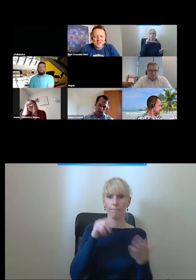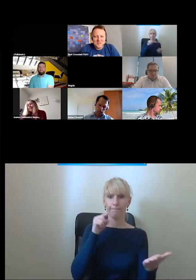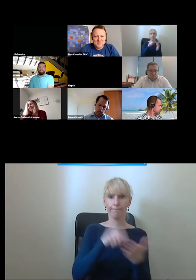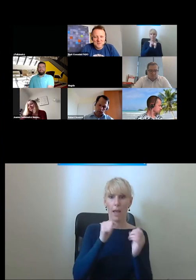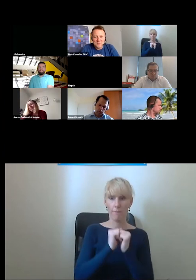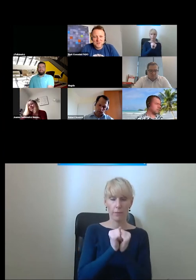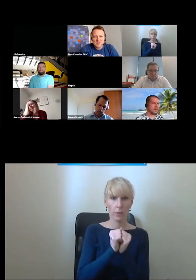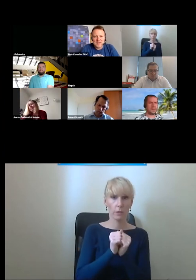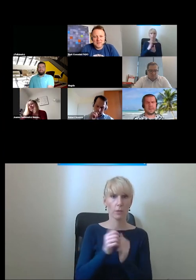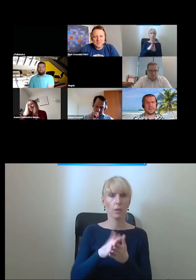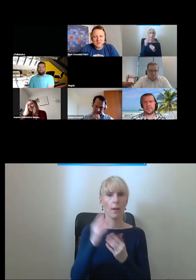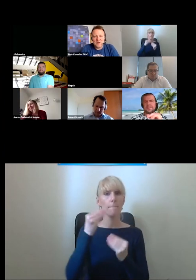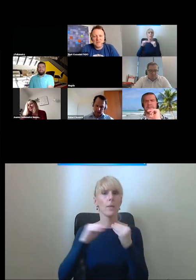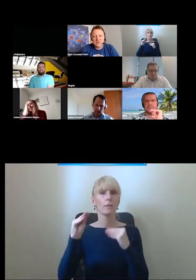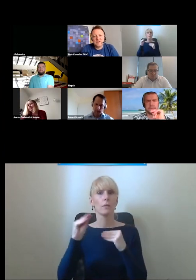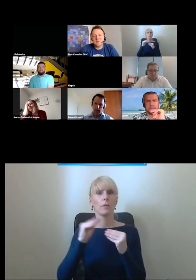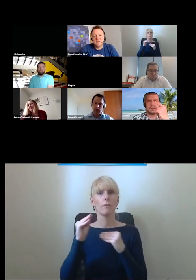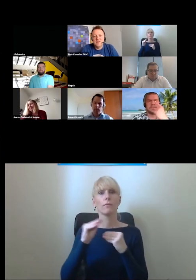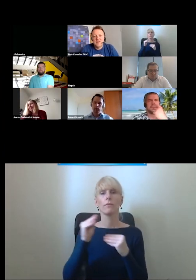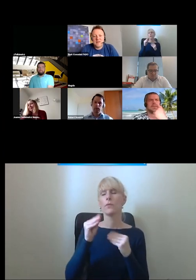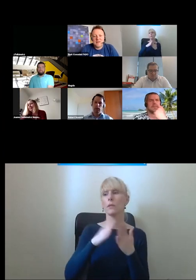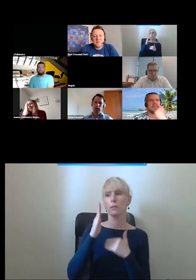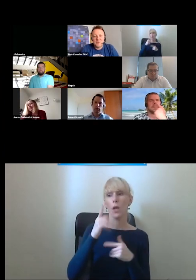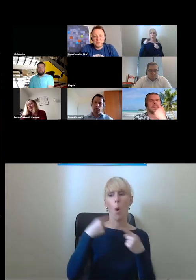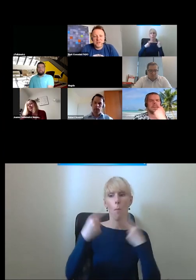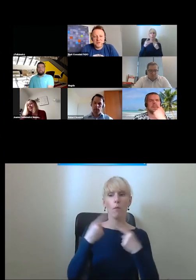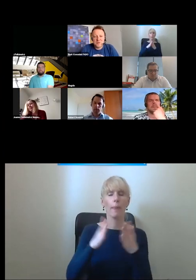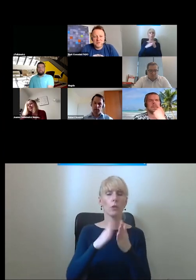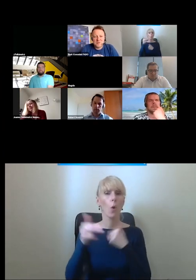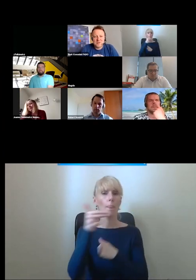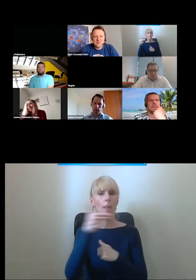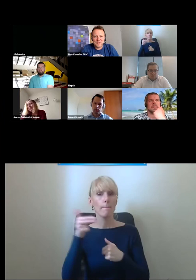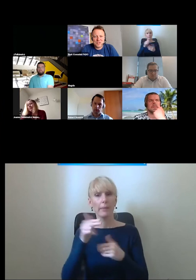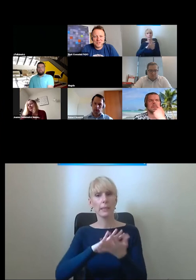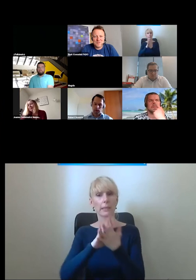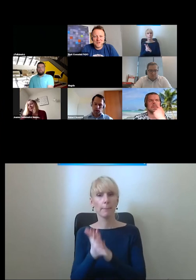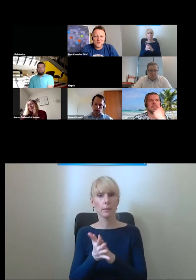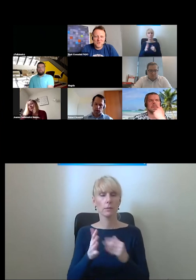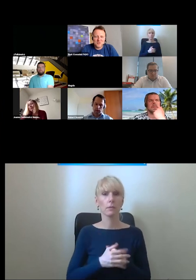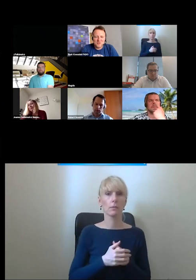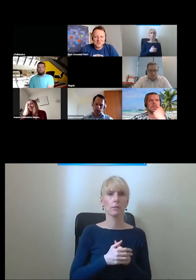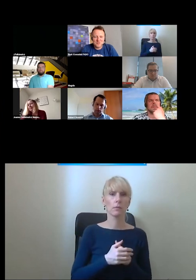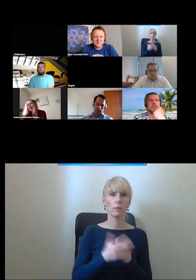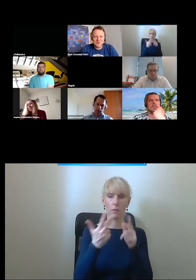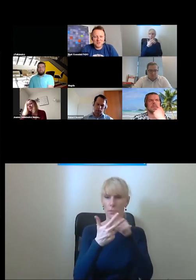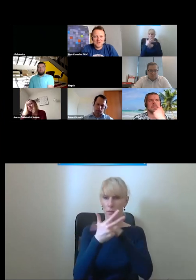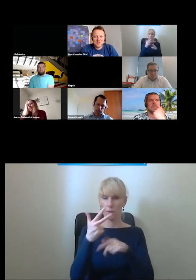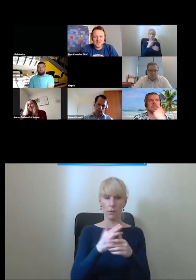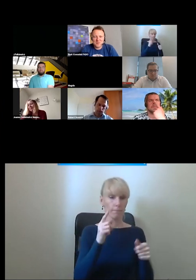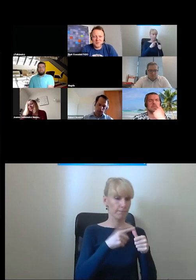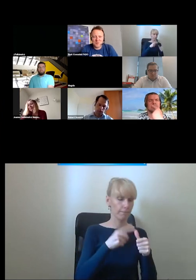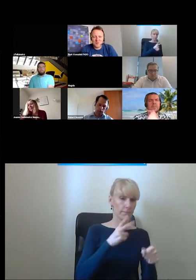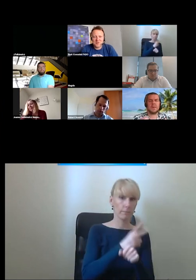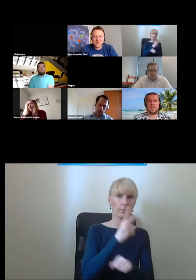jeszcze więcej mówić o tej tkance zabytkowej i o połączeniu trzech żywiołów czyli dostępności